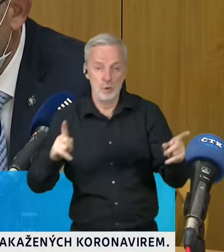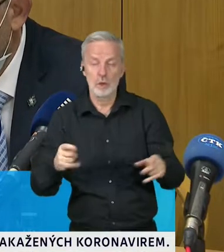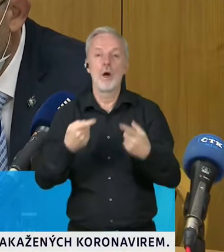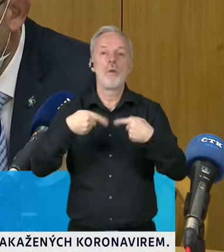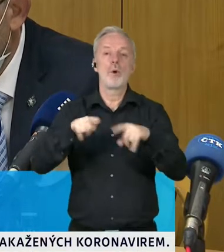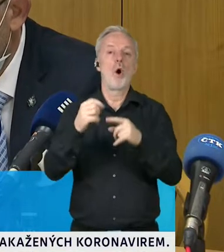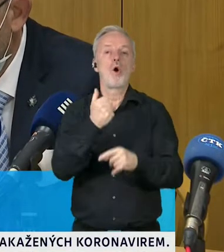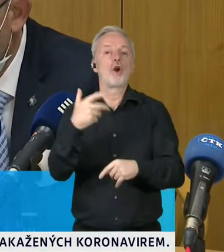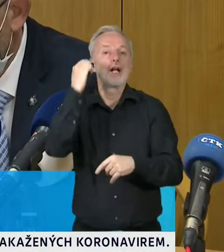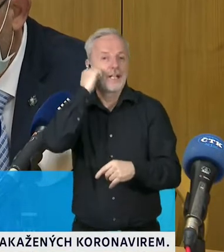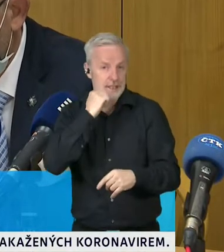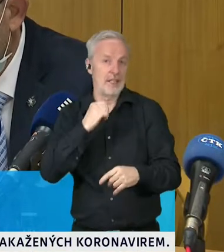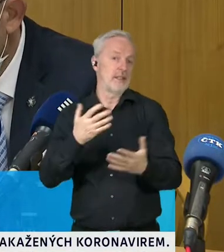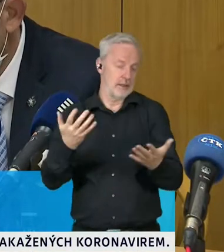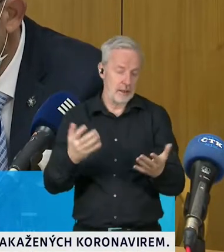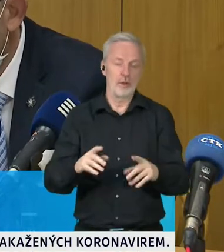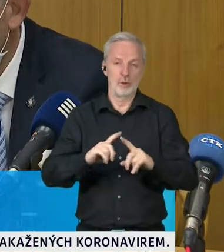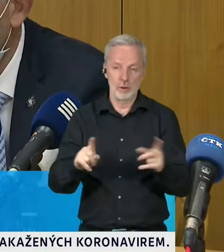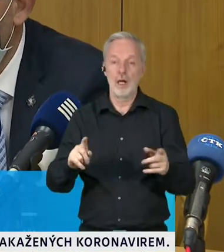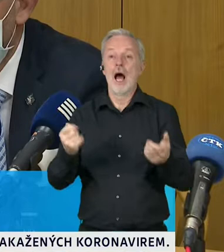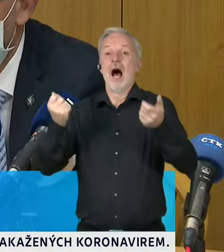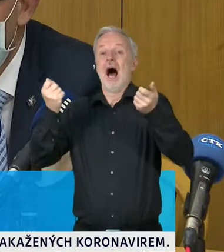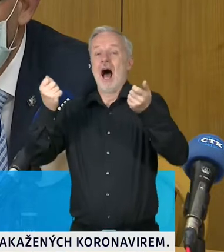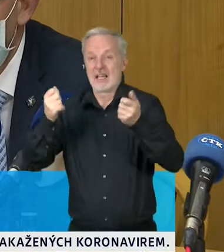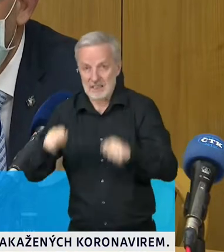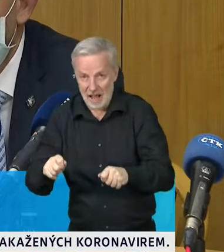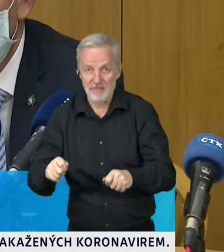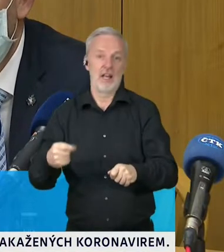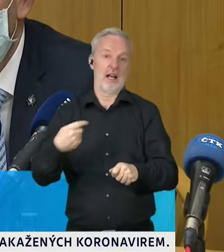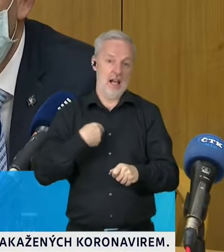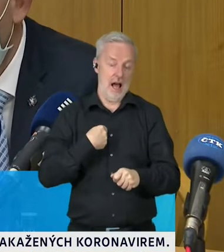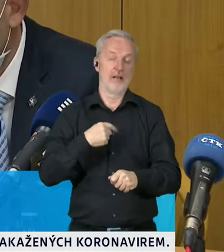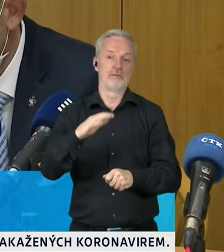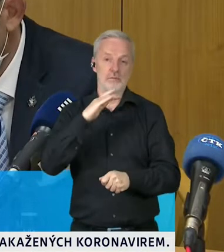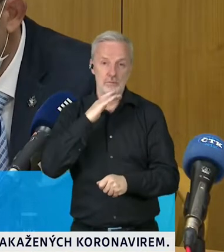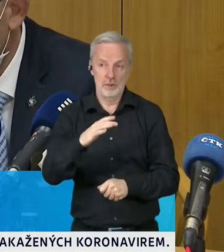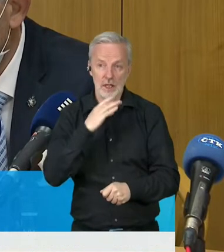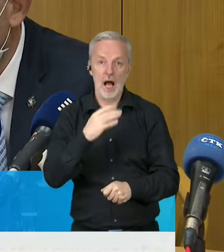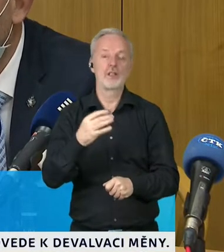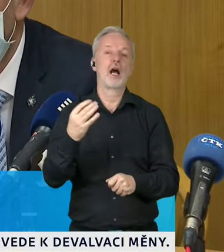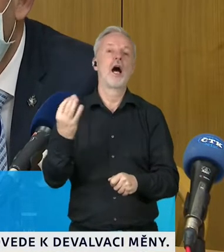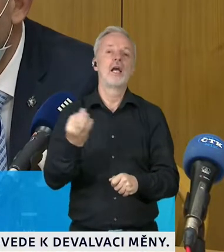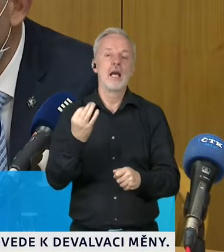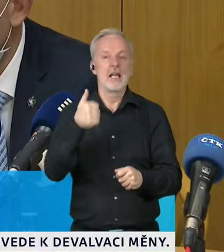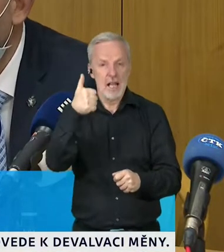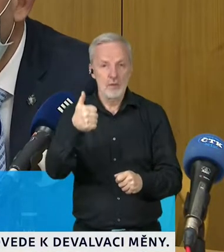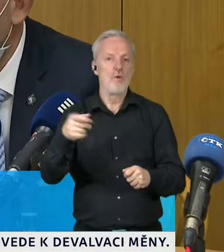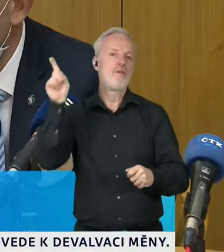vás opět seznámíme s tím, jak vyvrátit jednu z dezinformací.